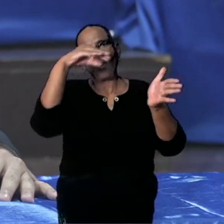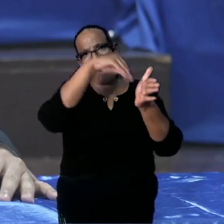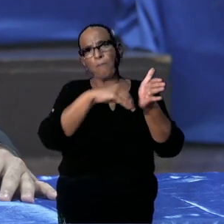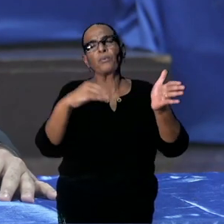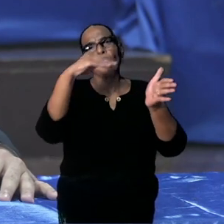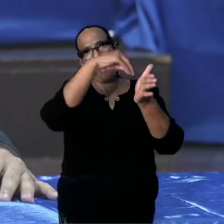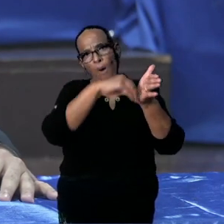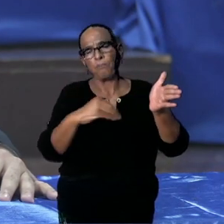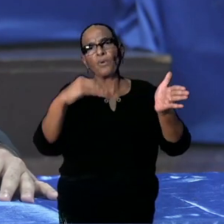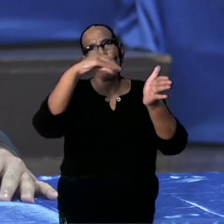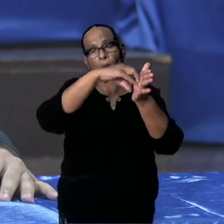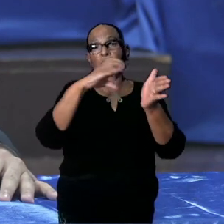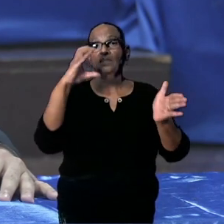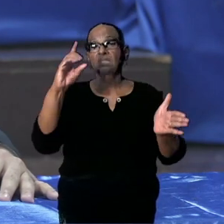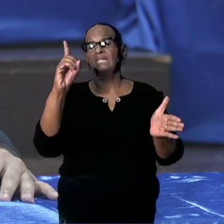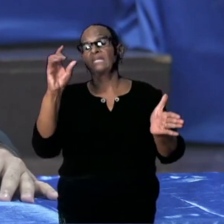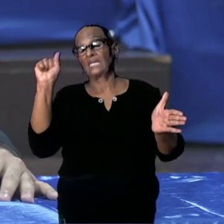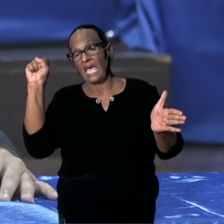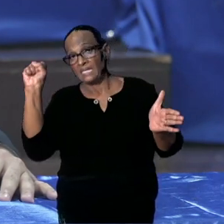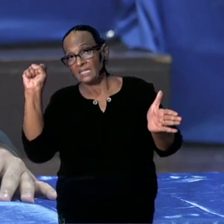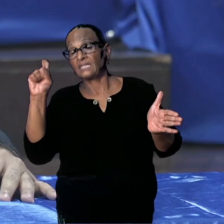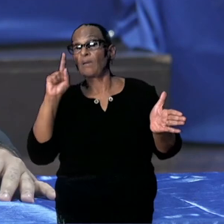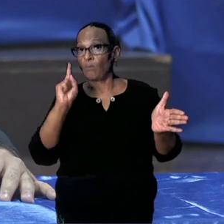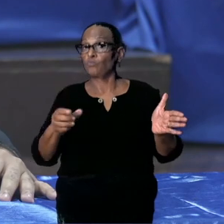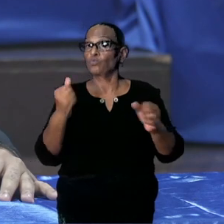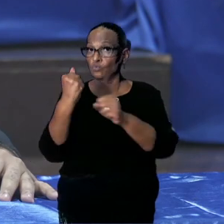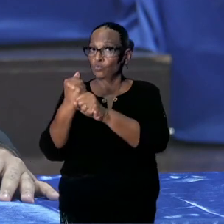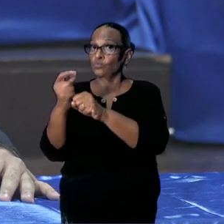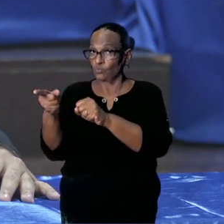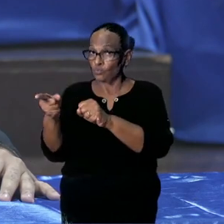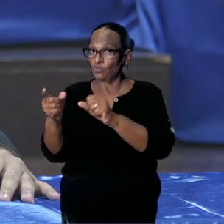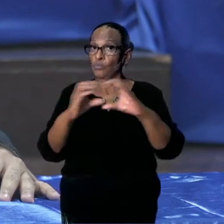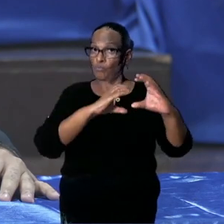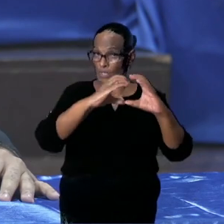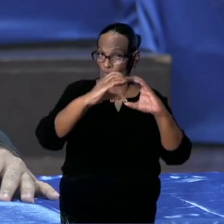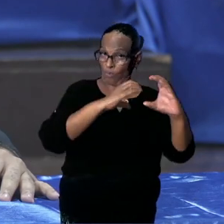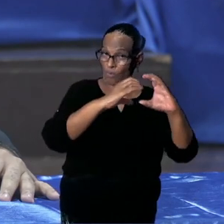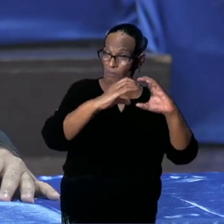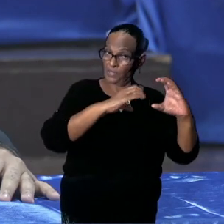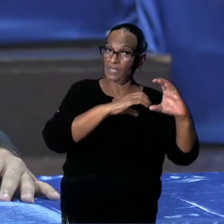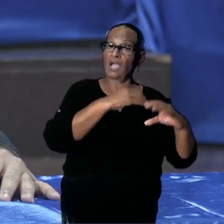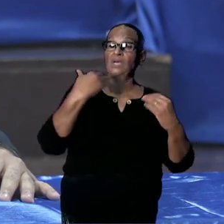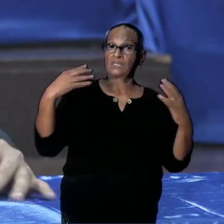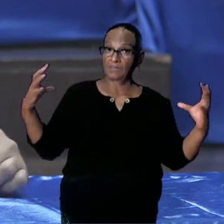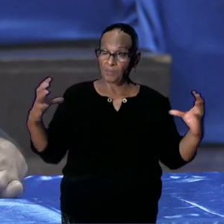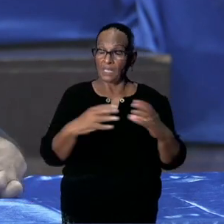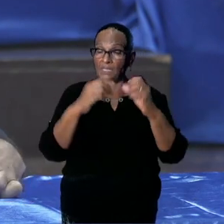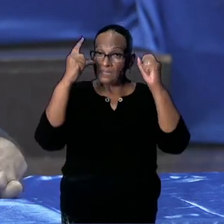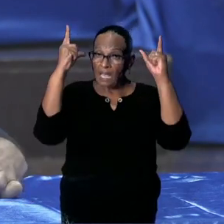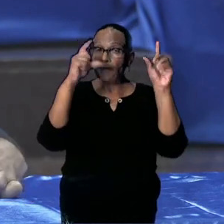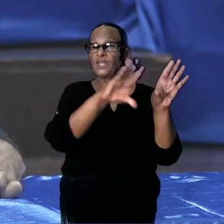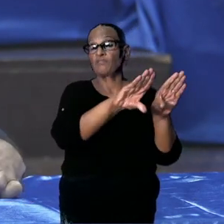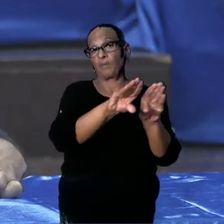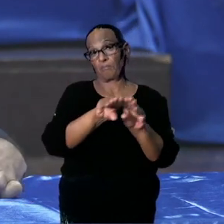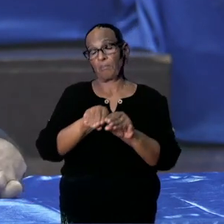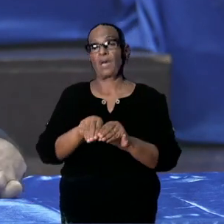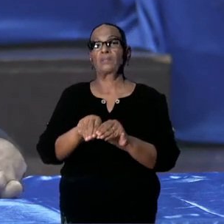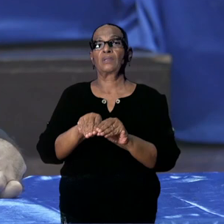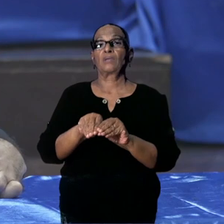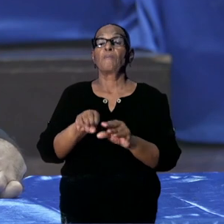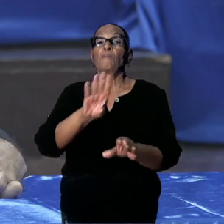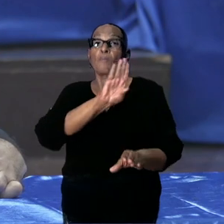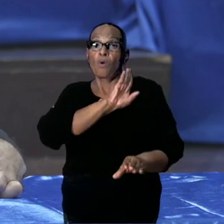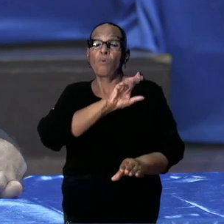CDS is belast met het communiceren met de samenleving met betrekking tot de maatregelen. Maar ook